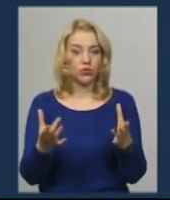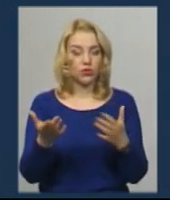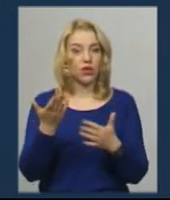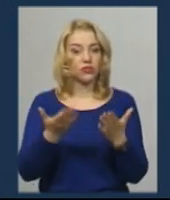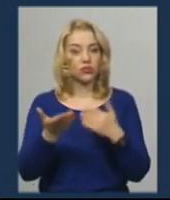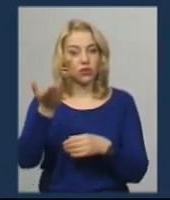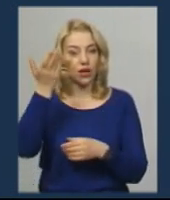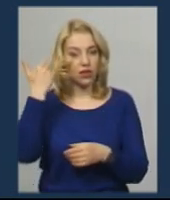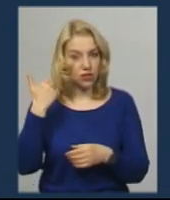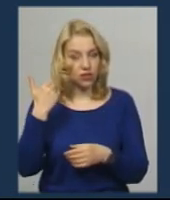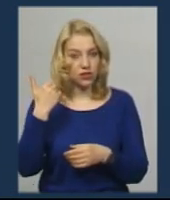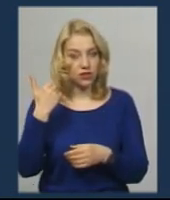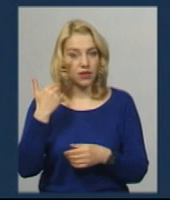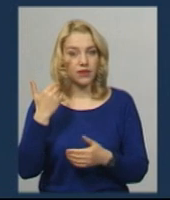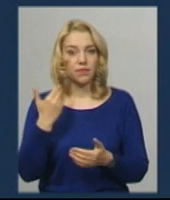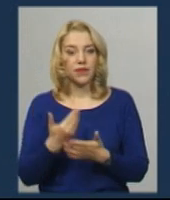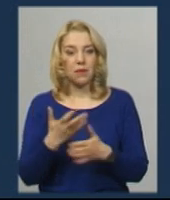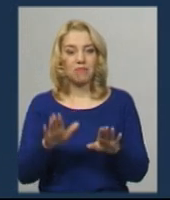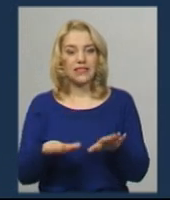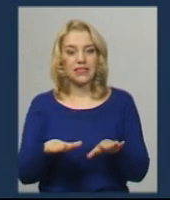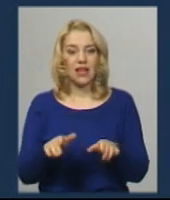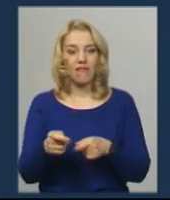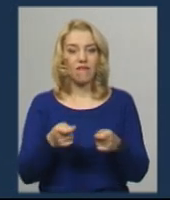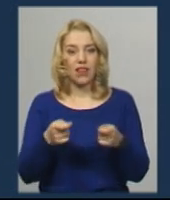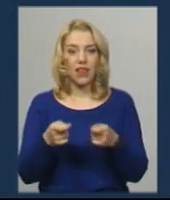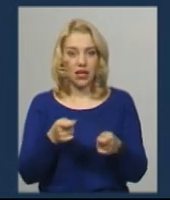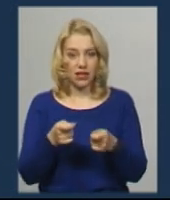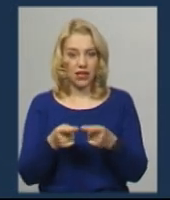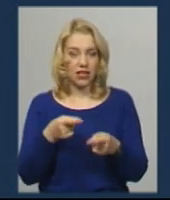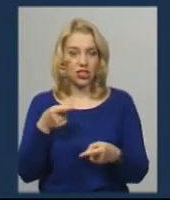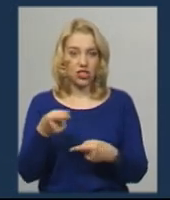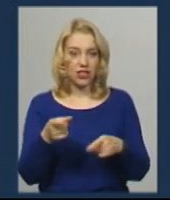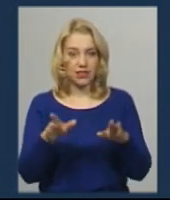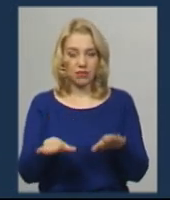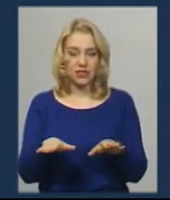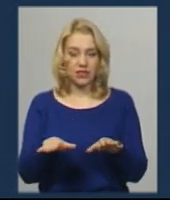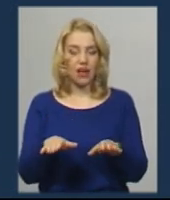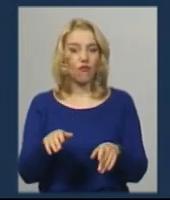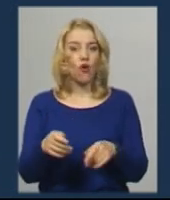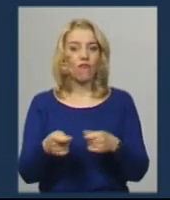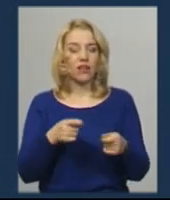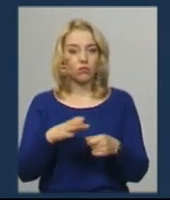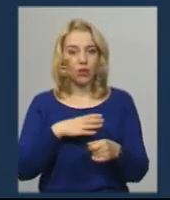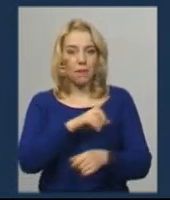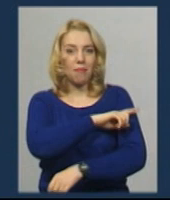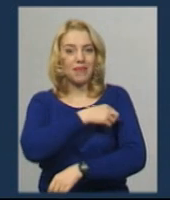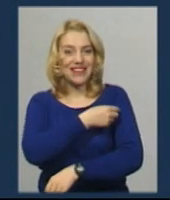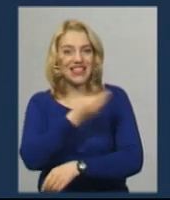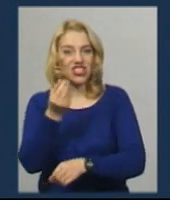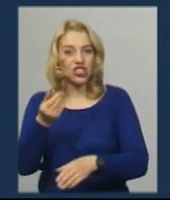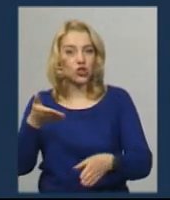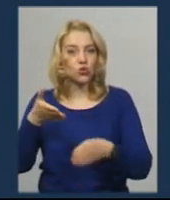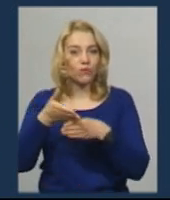раніше місцева влада через місцеву владу проходила медична субенція, місцева влада